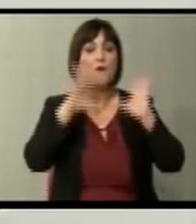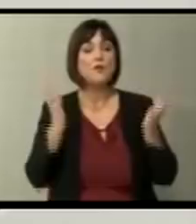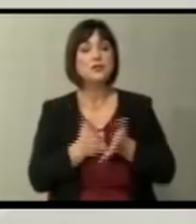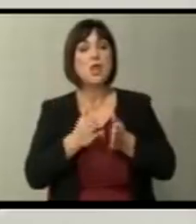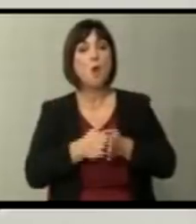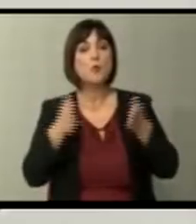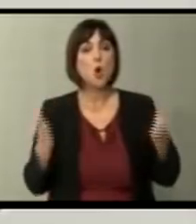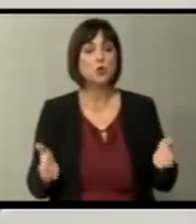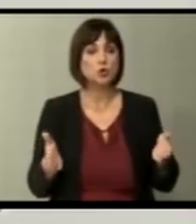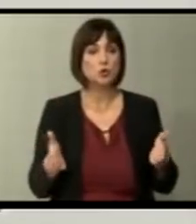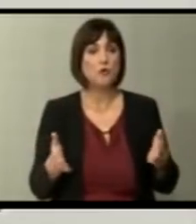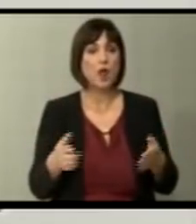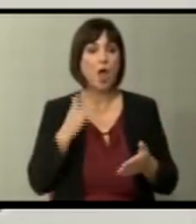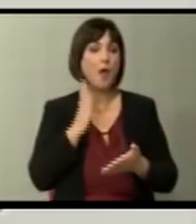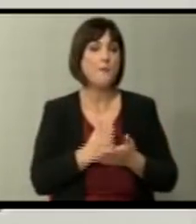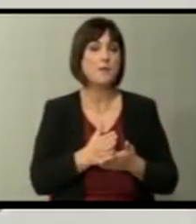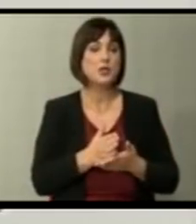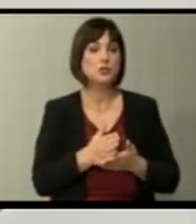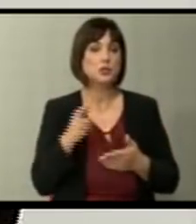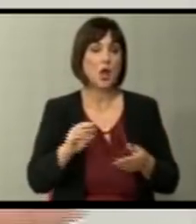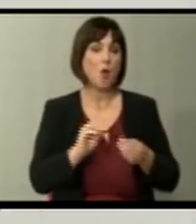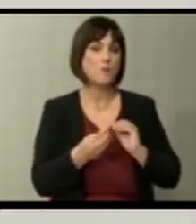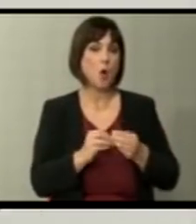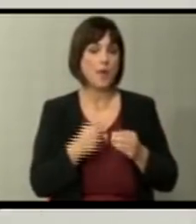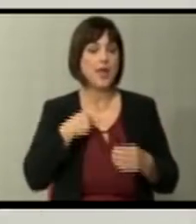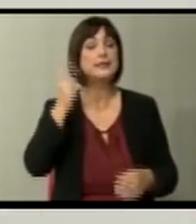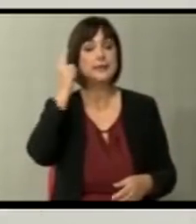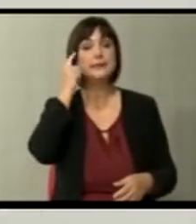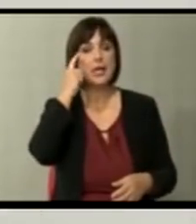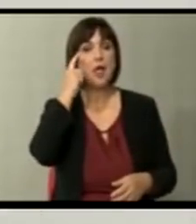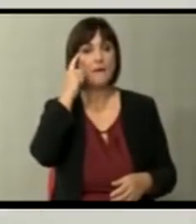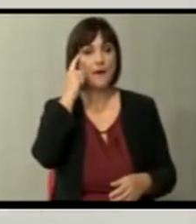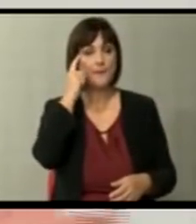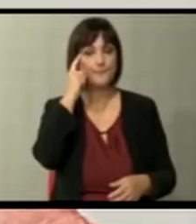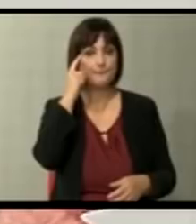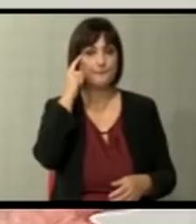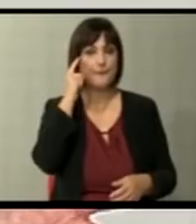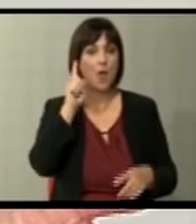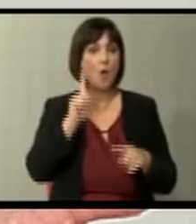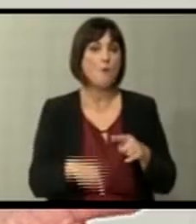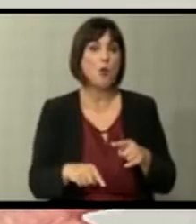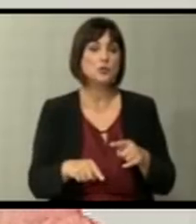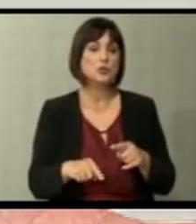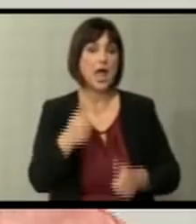проширувања ово испагеше како проблем. Јас се секевам после